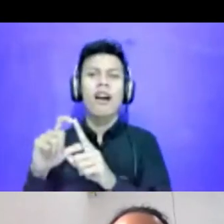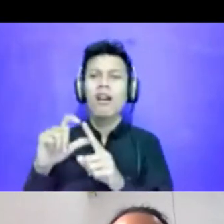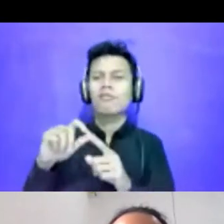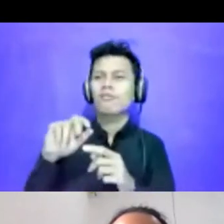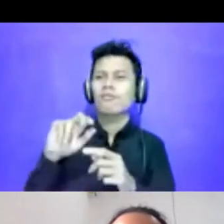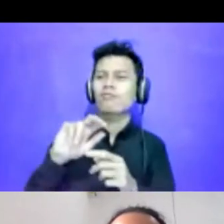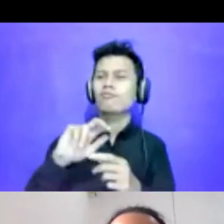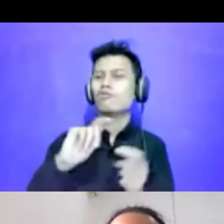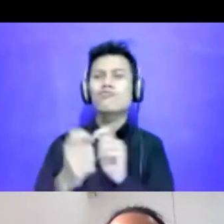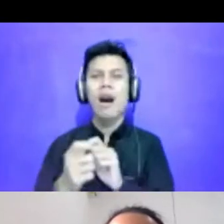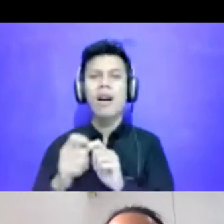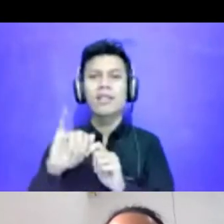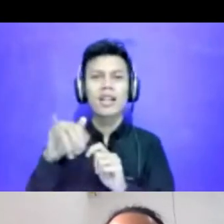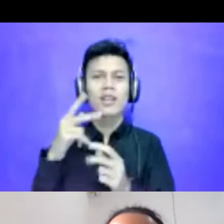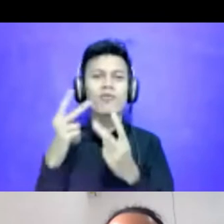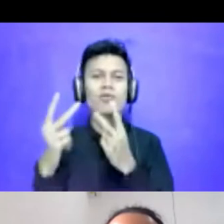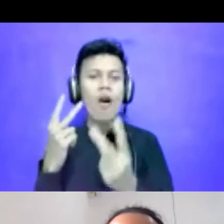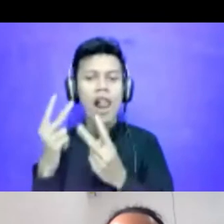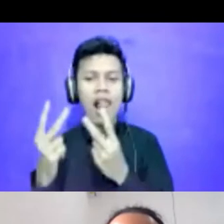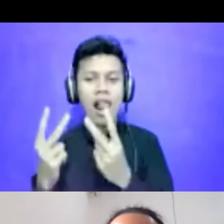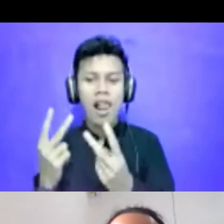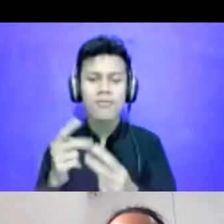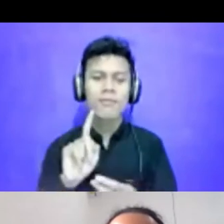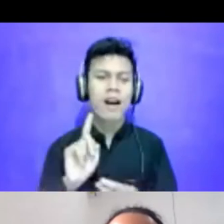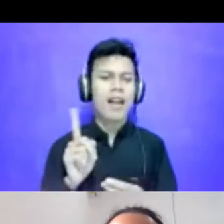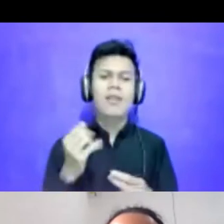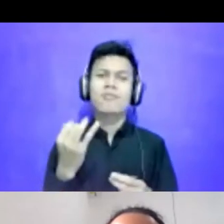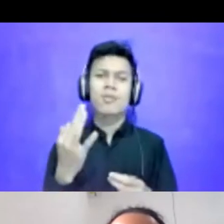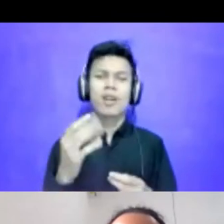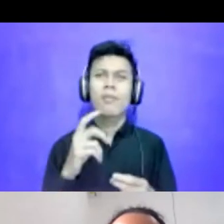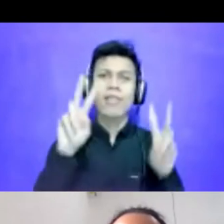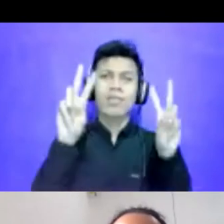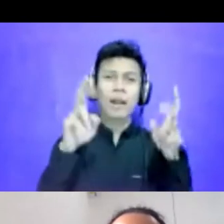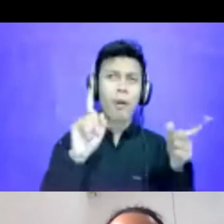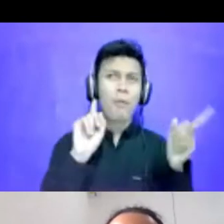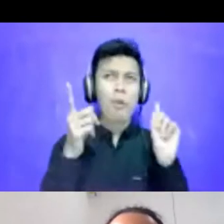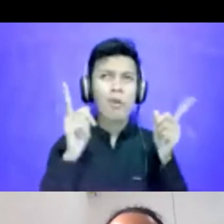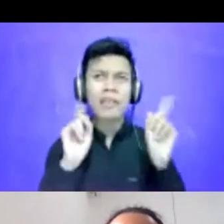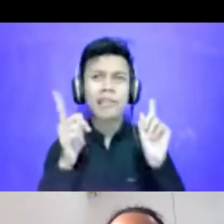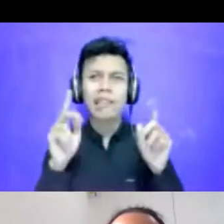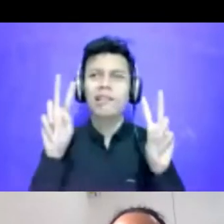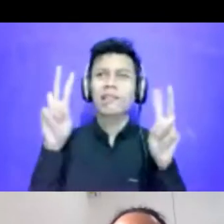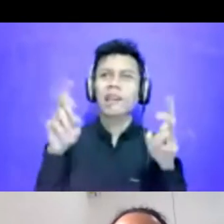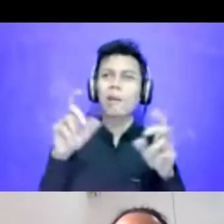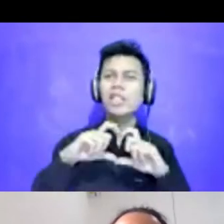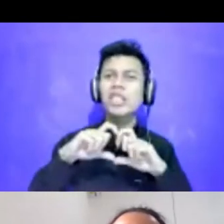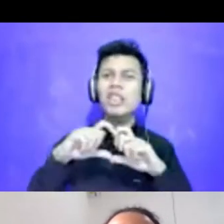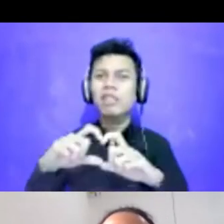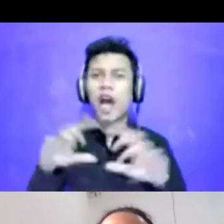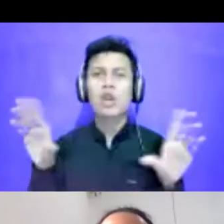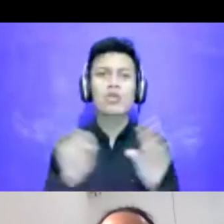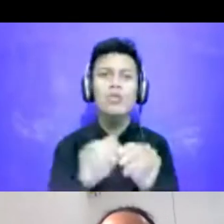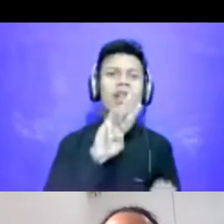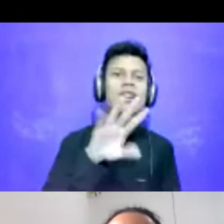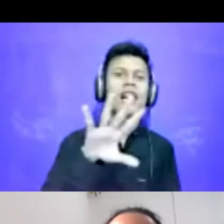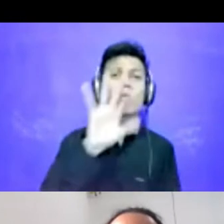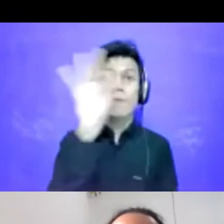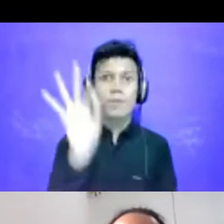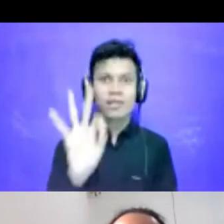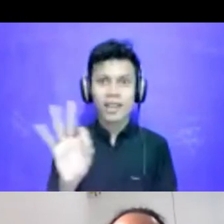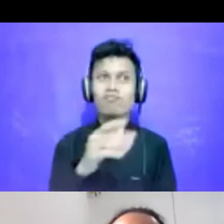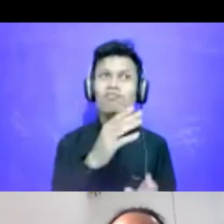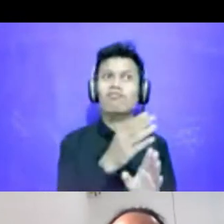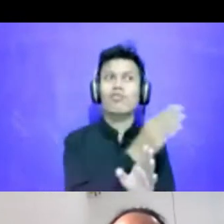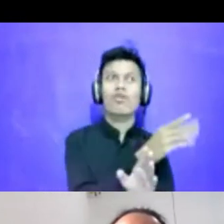Ada seberapa banyak tema politik, tema cinta. Itu ada 35 persen. Dari data yang kualitatif